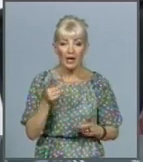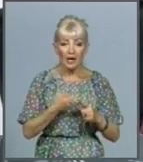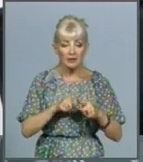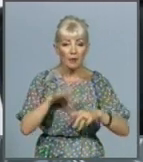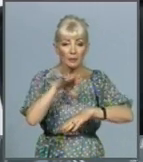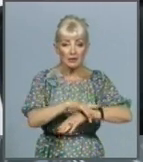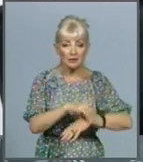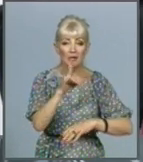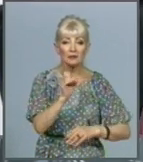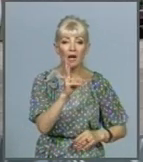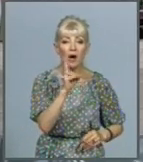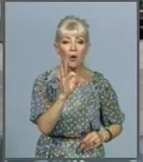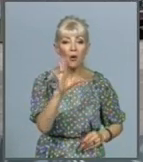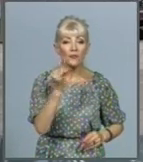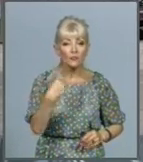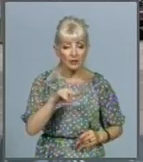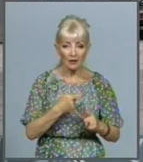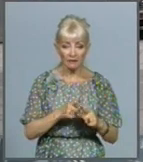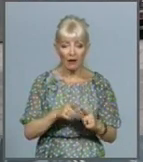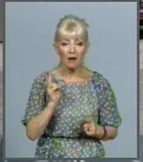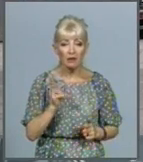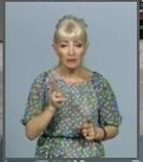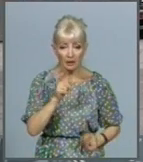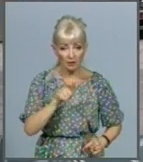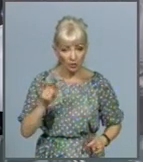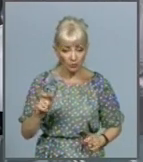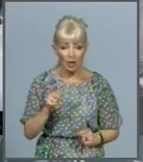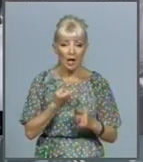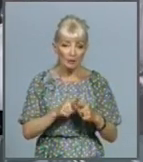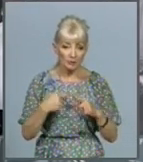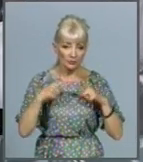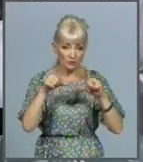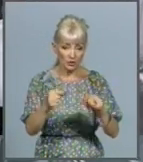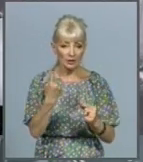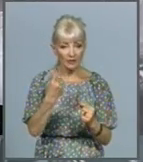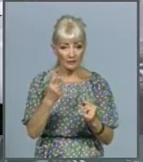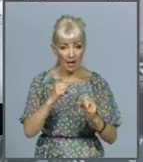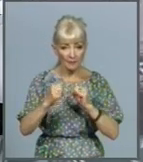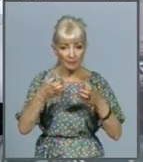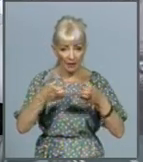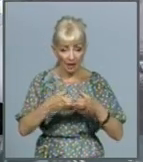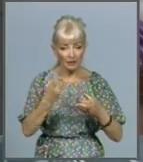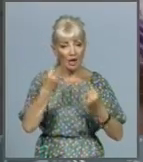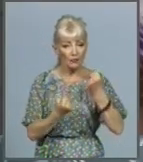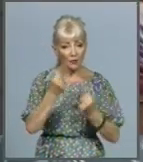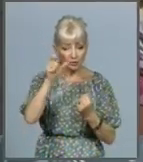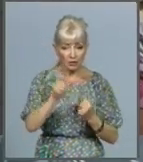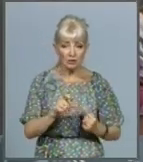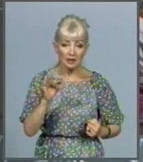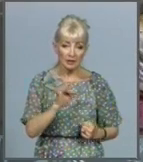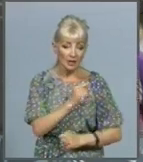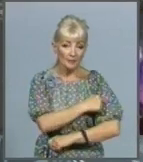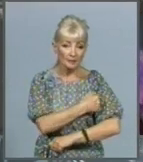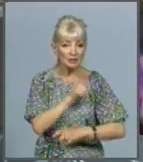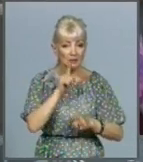ковід, це контактні особи. Тому виїжджає. Виїжджає одна бригада – водитель і медсестра. У нас ще є